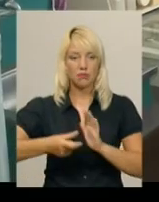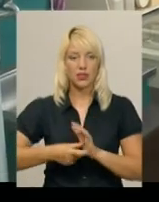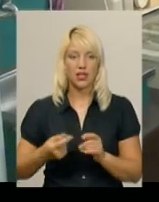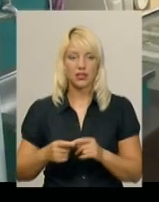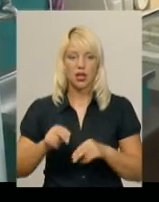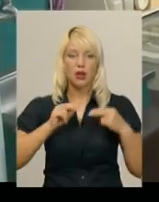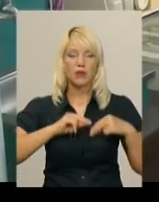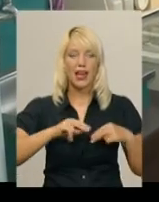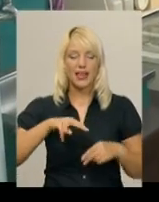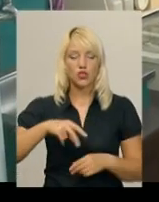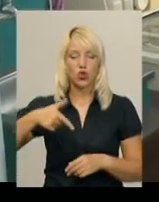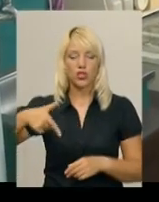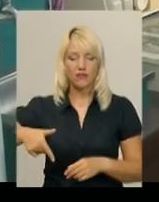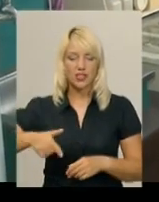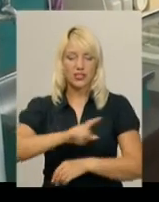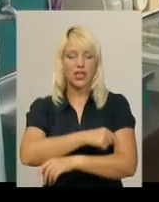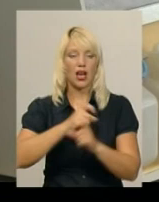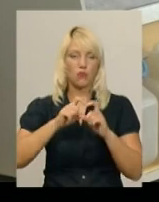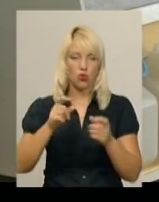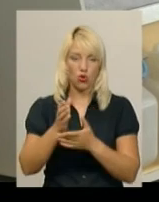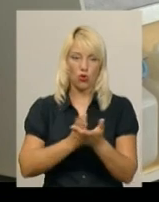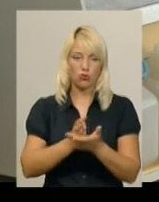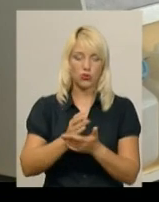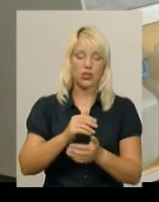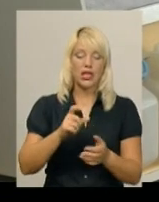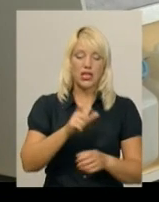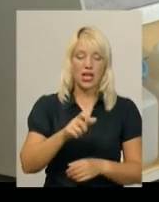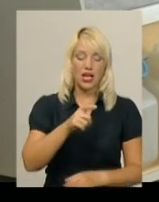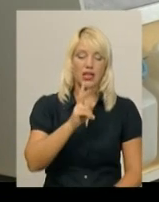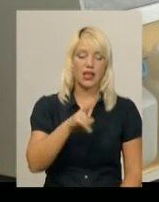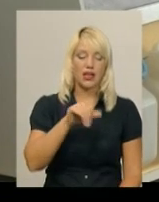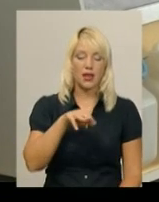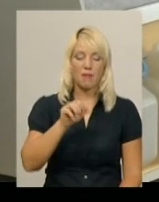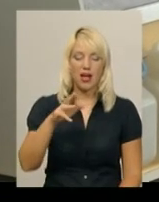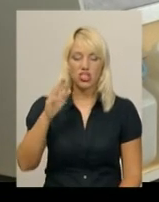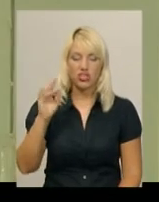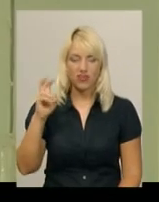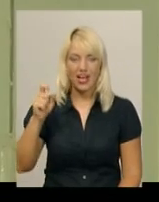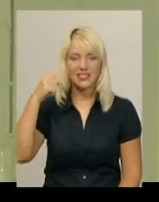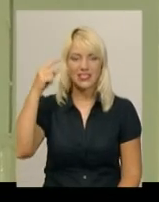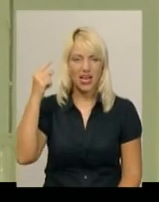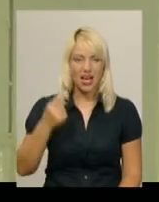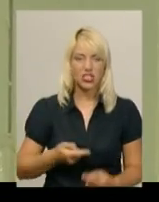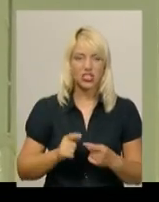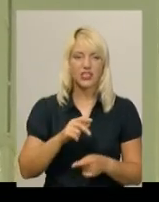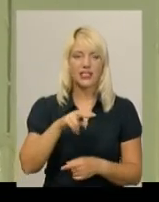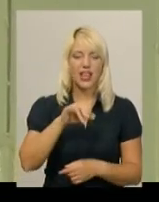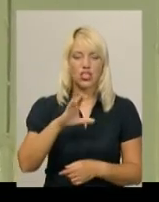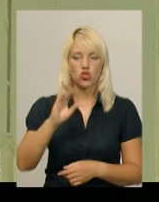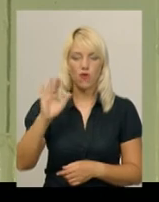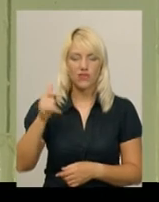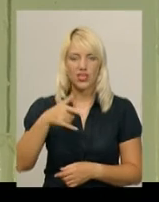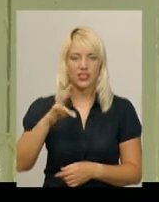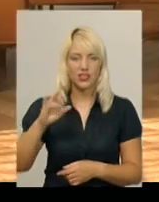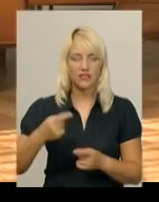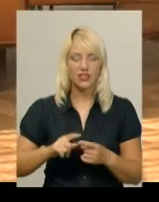Працівники Лісогринівецької амбулаторії обслуговують жителів із Климашівки, Скаженець, Пашковець, Печеського, Ходайківців та Лісових Гринівців. Та